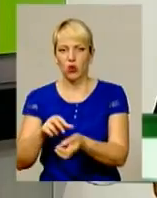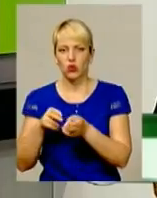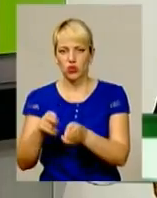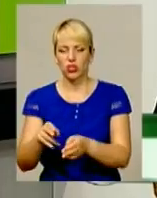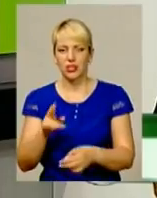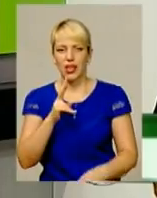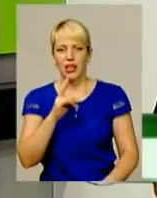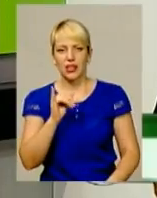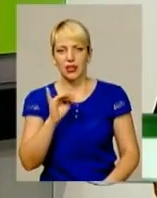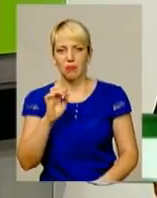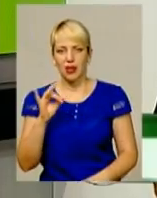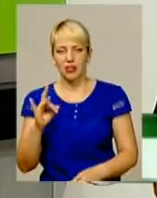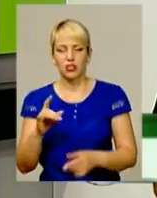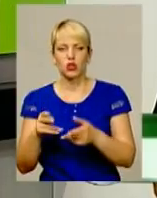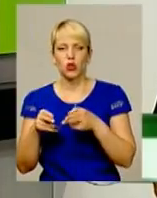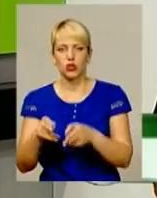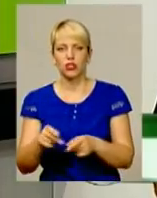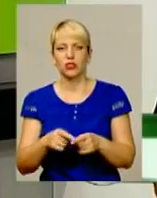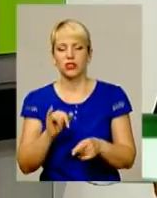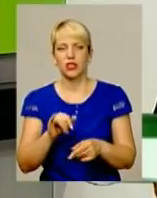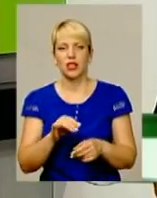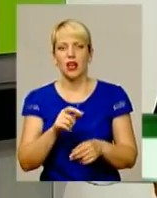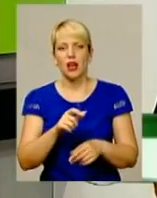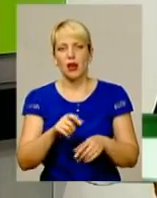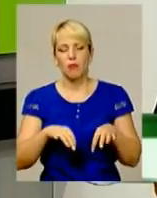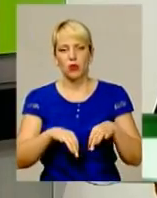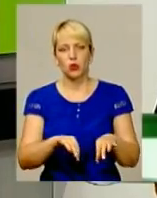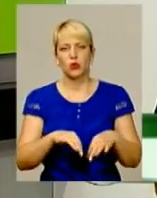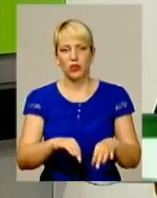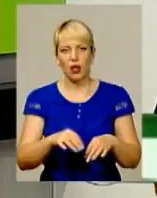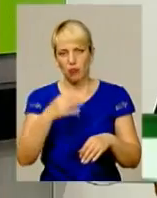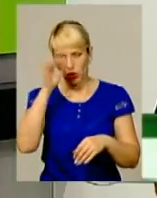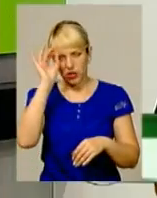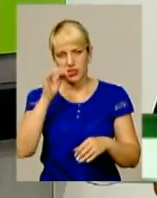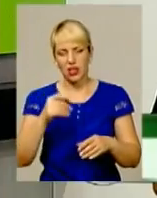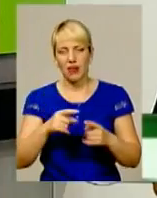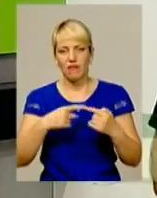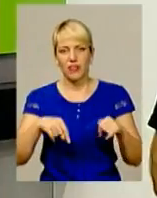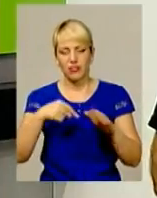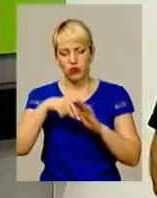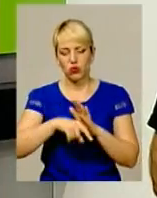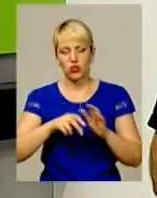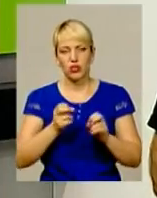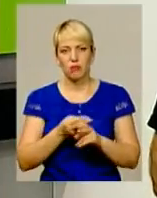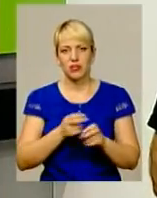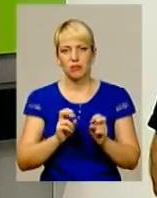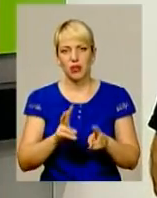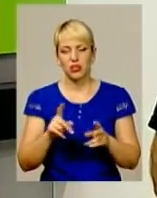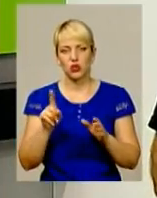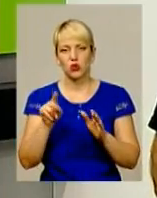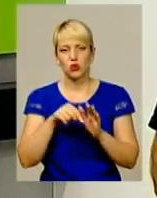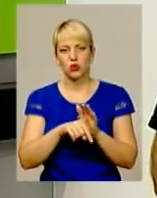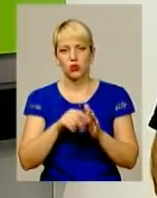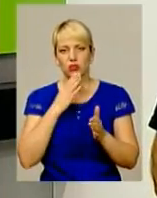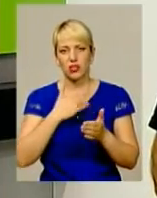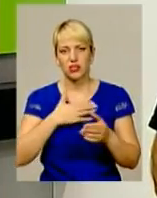кіберзлочинності, управління патрульної поліції, відділ внутрішньої безпеки. І що стосується нашого